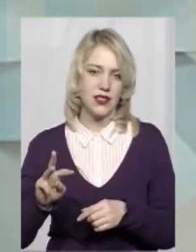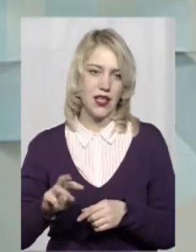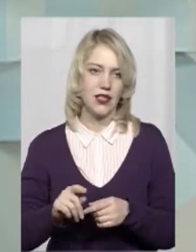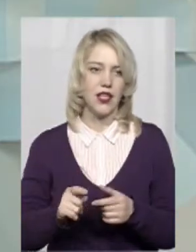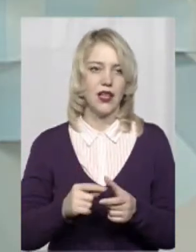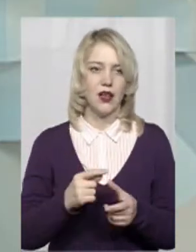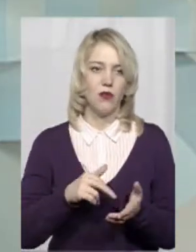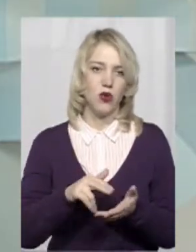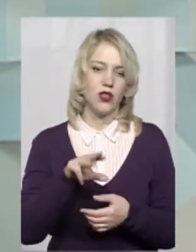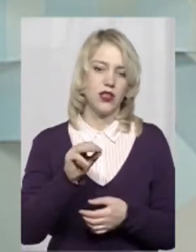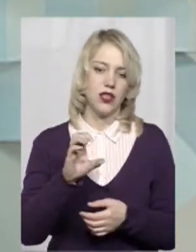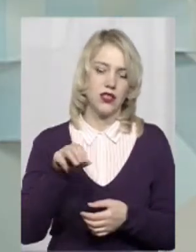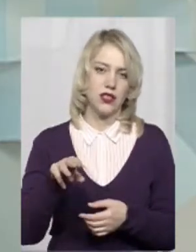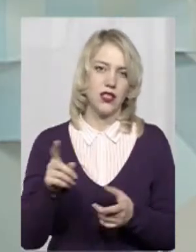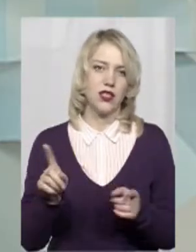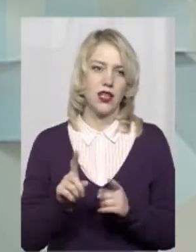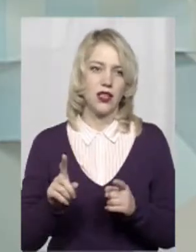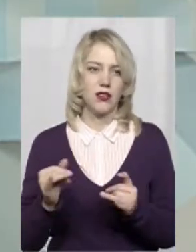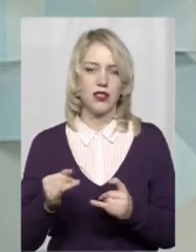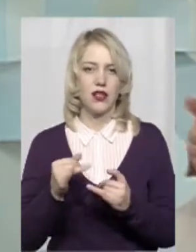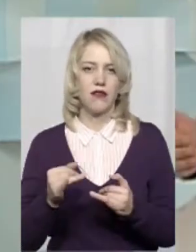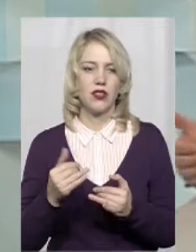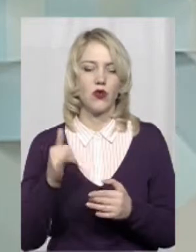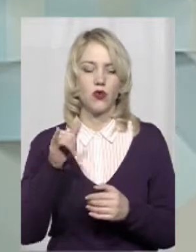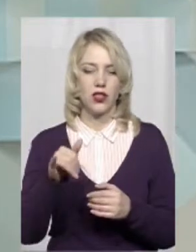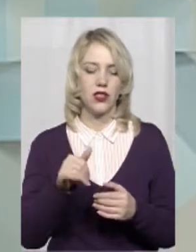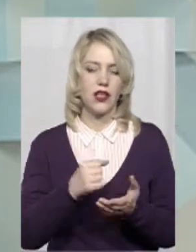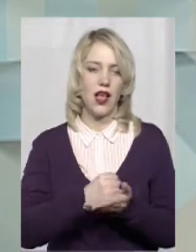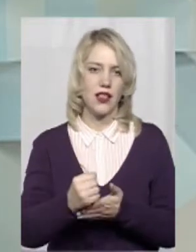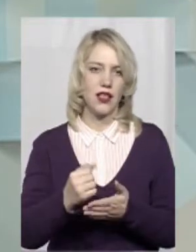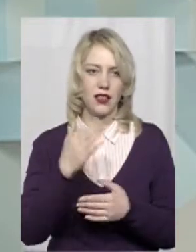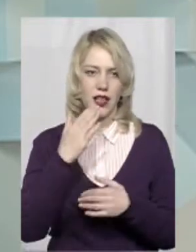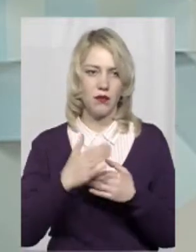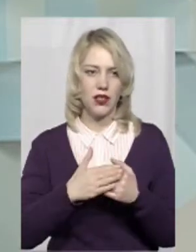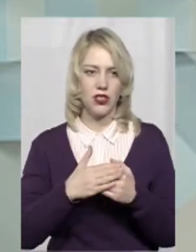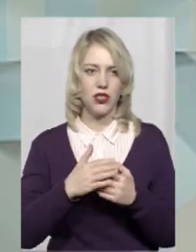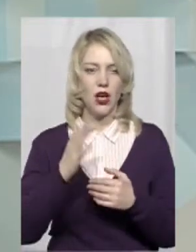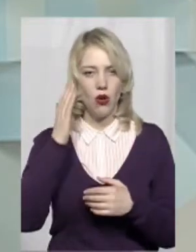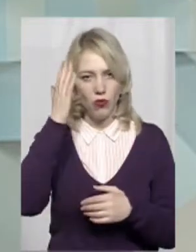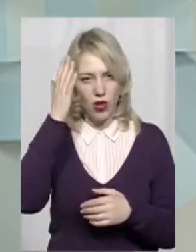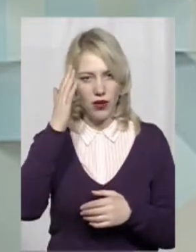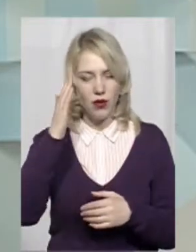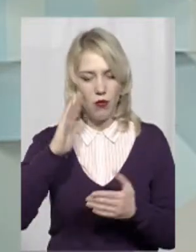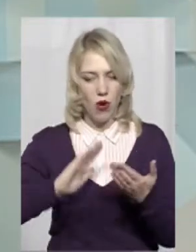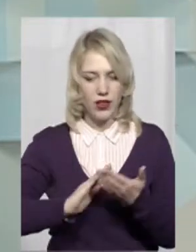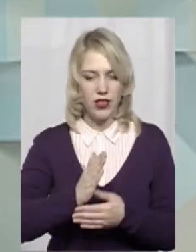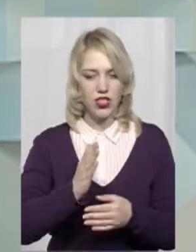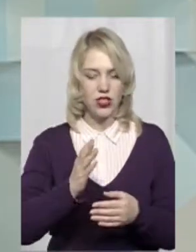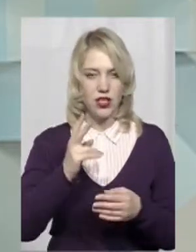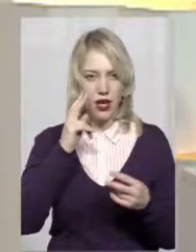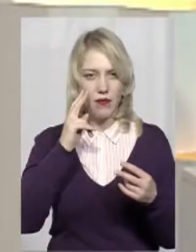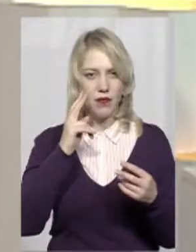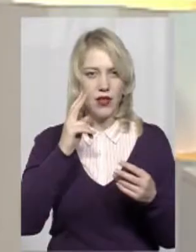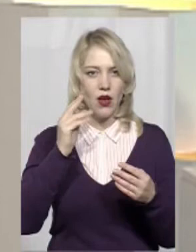пройти тест, наприклад, з яким кандидатом у них найближчі політичні погляди співпадають. От у мене навіть самого такий